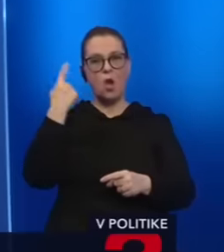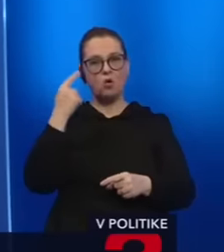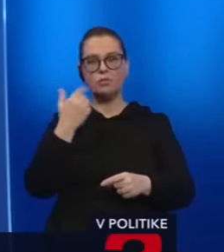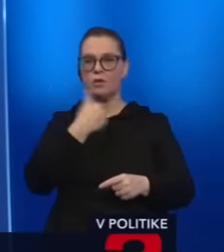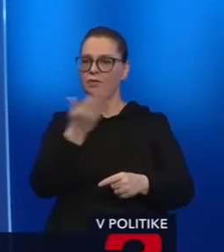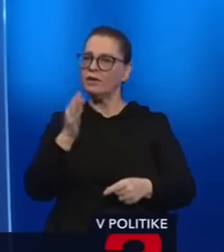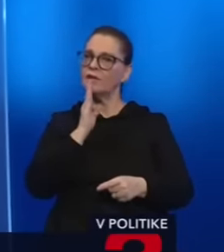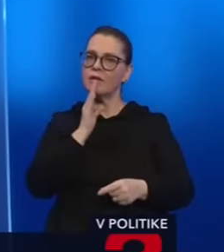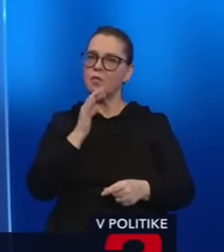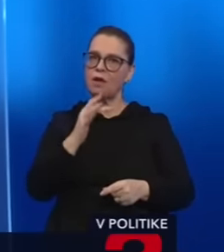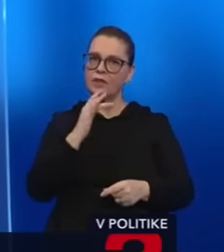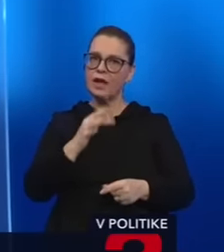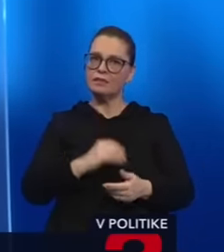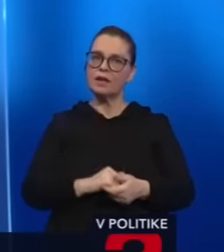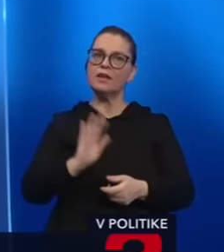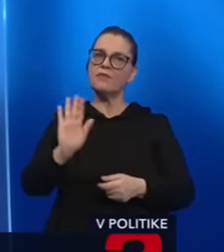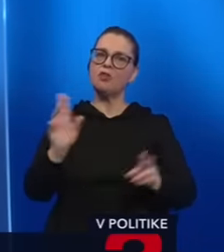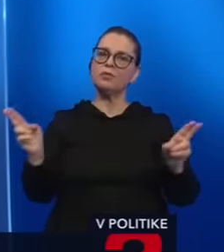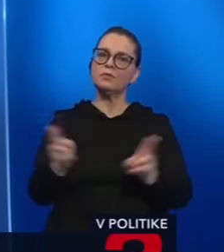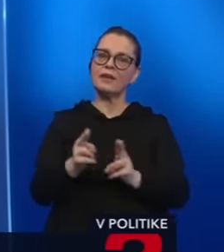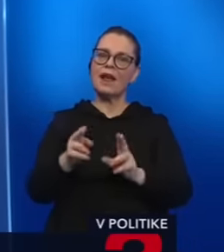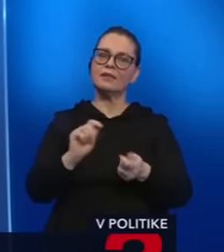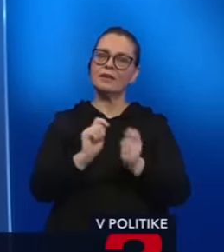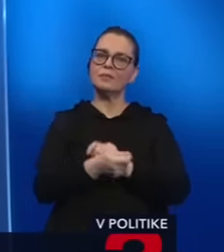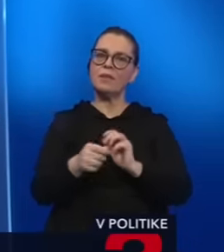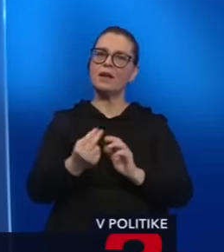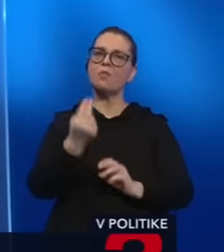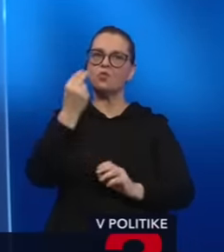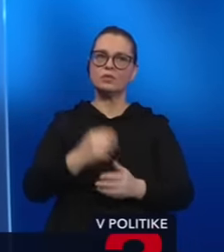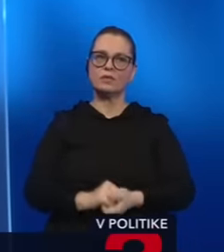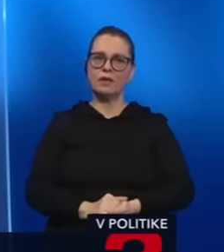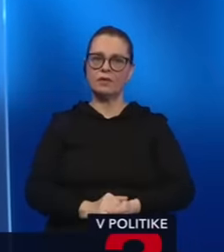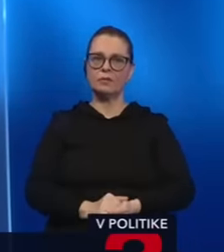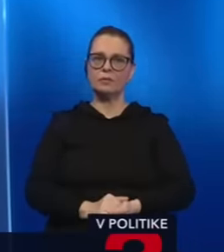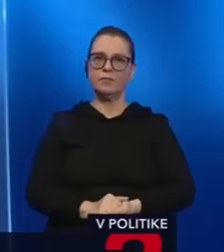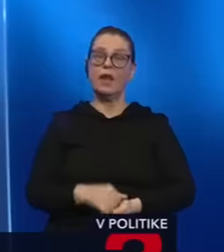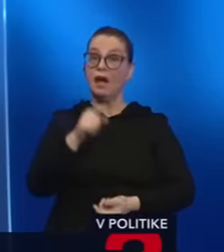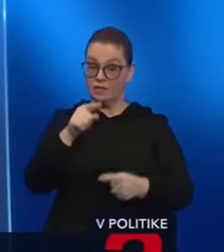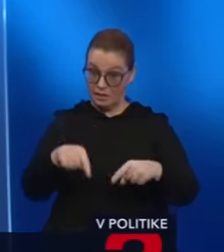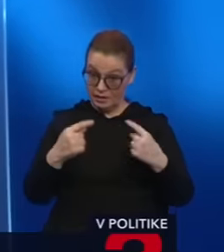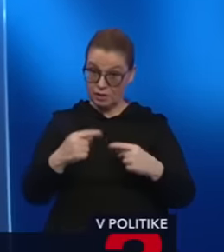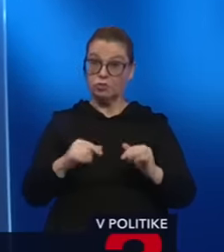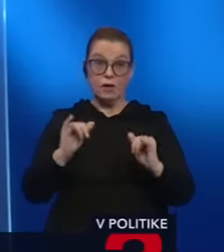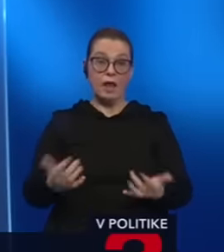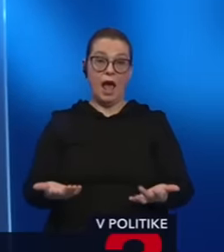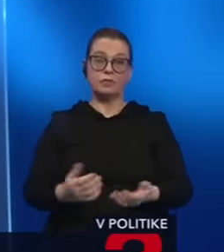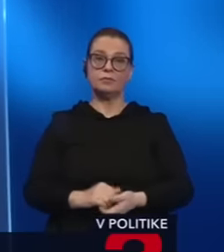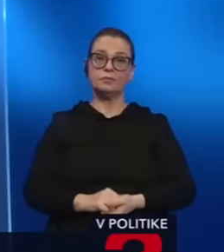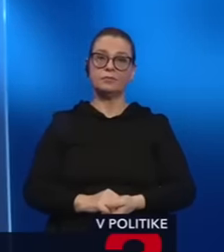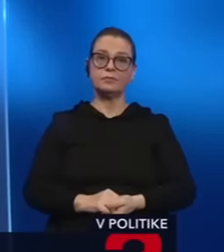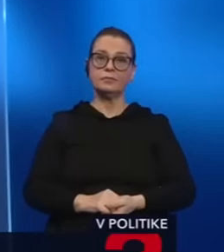nemohla vyjadriť, kde vašim skráteným zmenám ústavy. A vy ste to vyjadrovali. Tak, kritizoval som to. A to, čo chcem povedať,